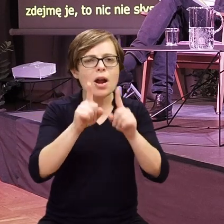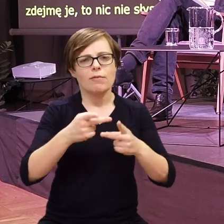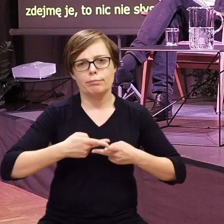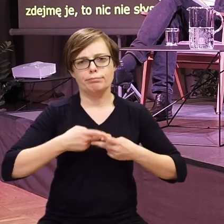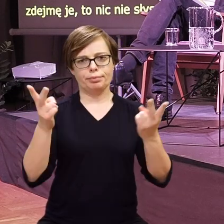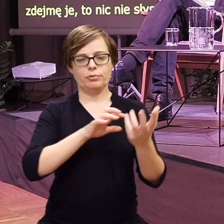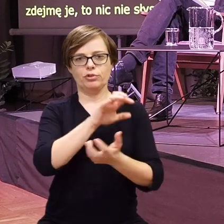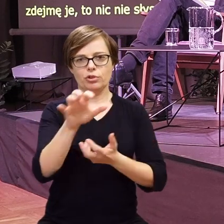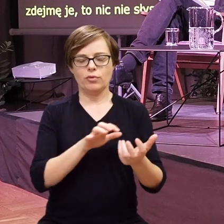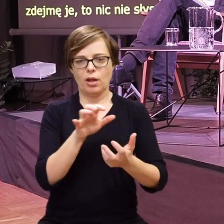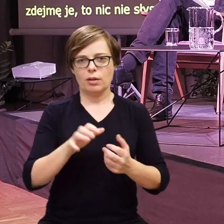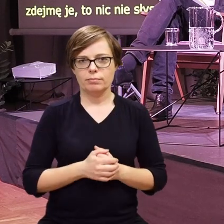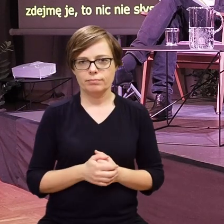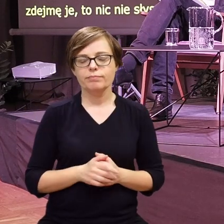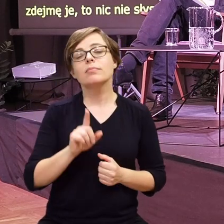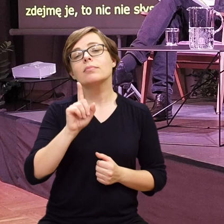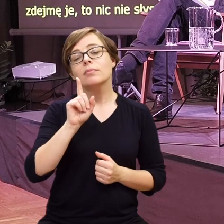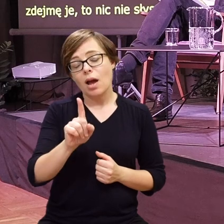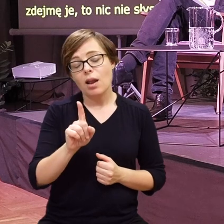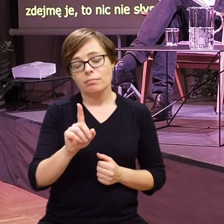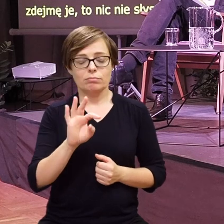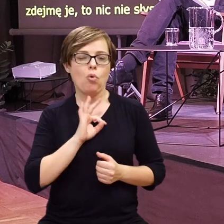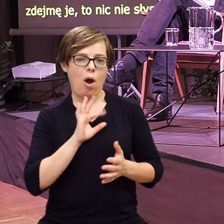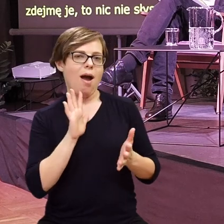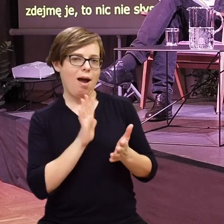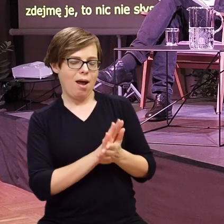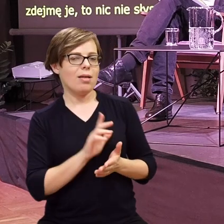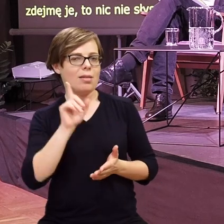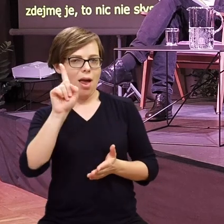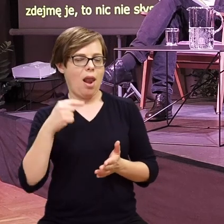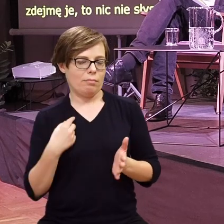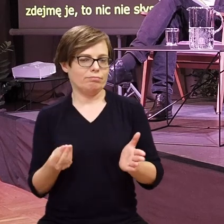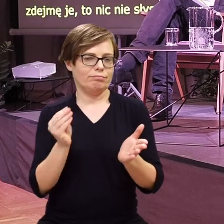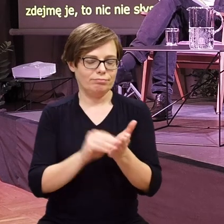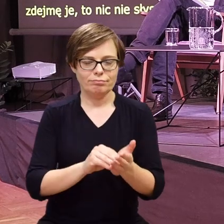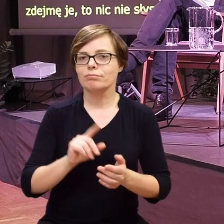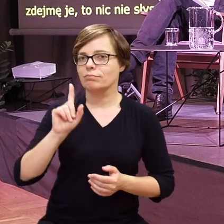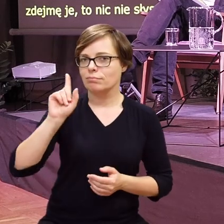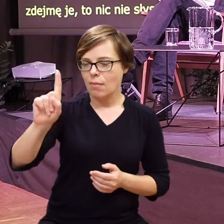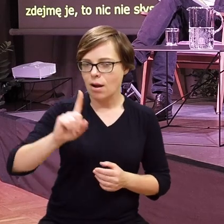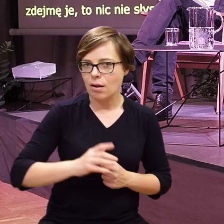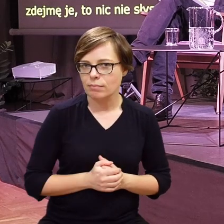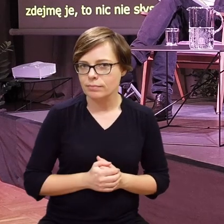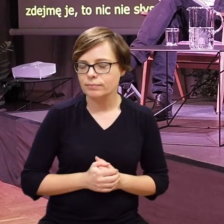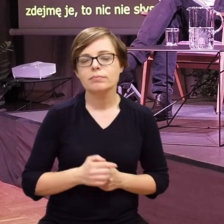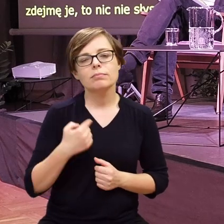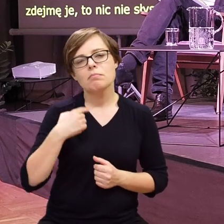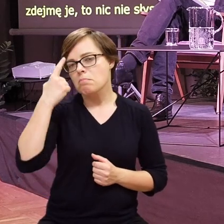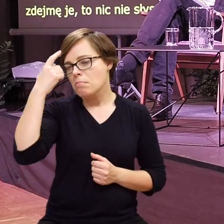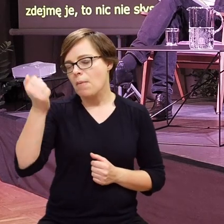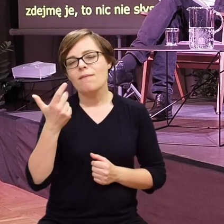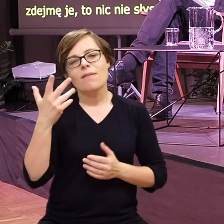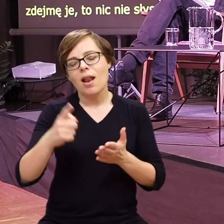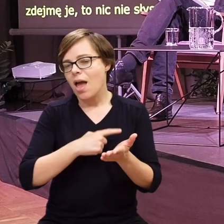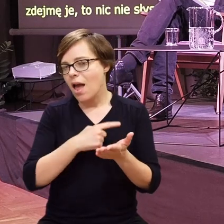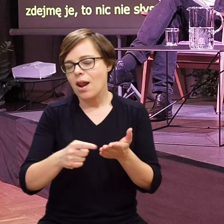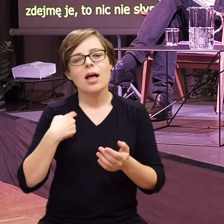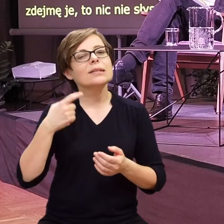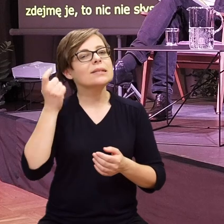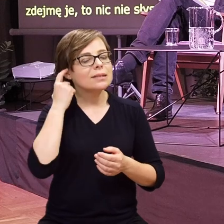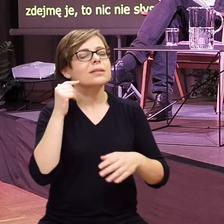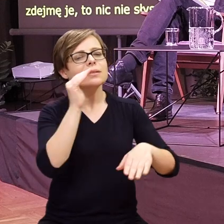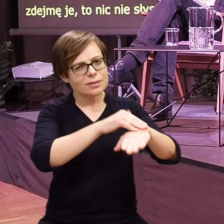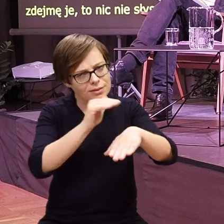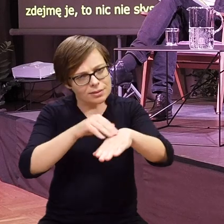prawdy światu. Jak to u mnie jest jeszcze ale. Pamiętam, że wiele razy mówiłem słyszącym ludziom o